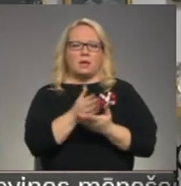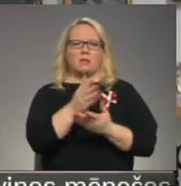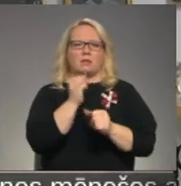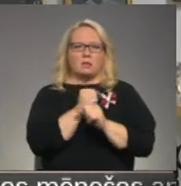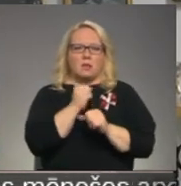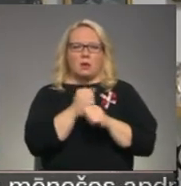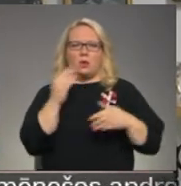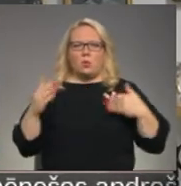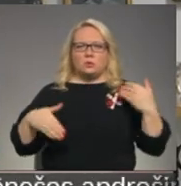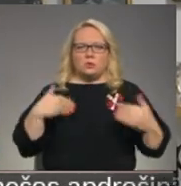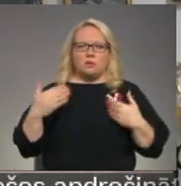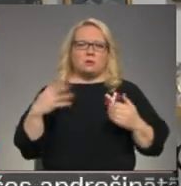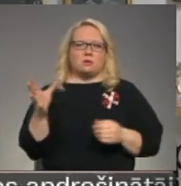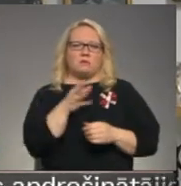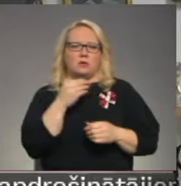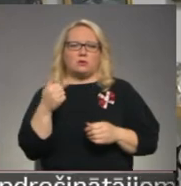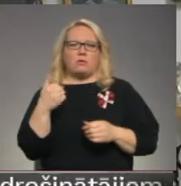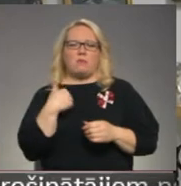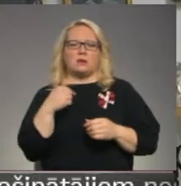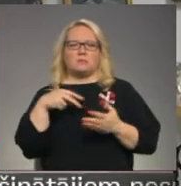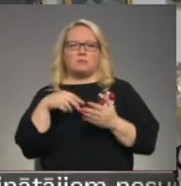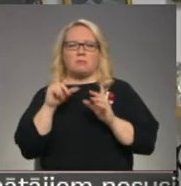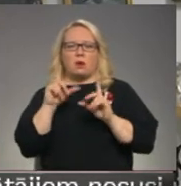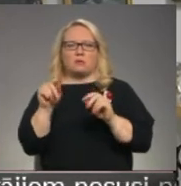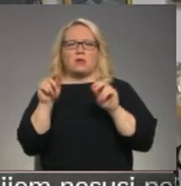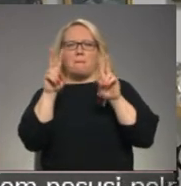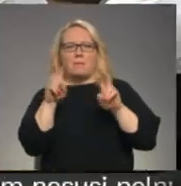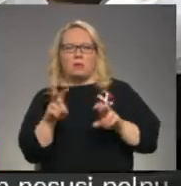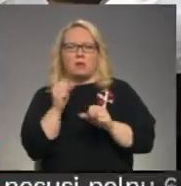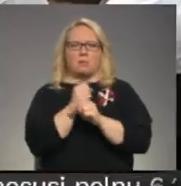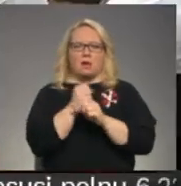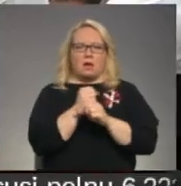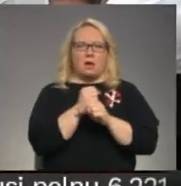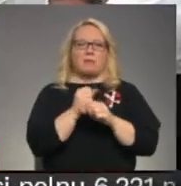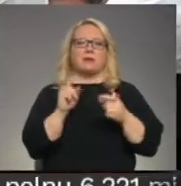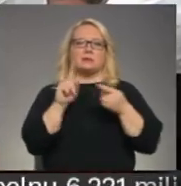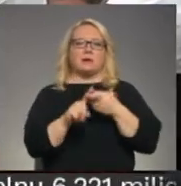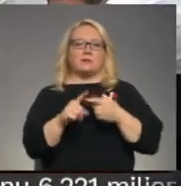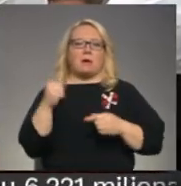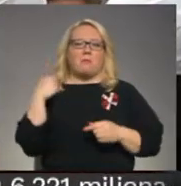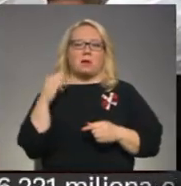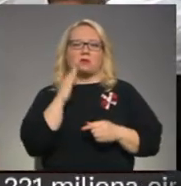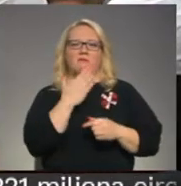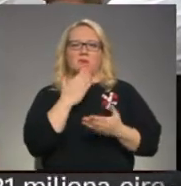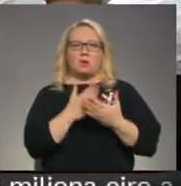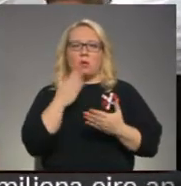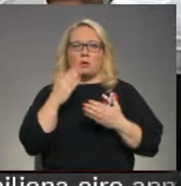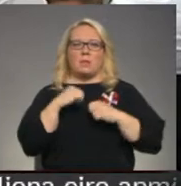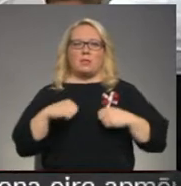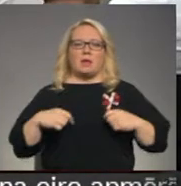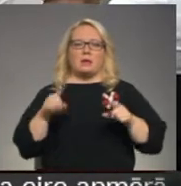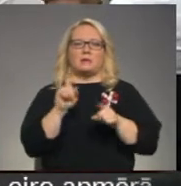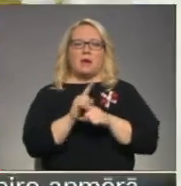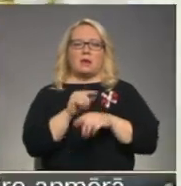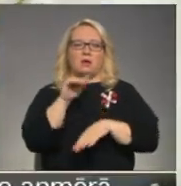uztraucās visi. Un tad mēs tur braucām un pētījām un darījām, pievedām visu, kuram vajag. Saistībā ar aizvadītās vasaras notikumiem dienestā arī